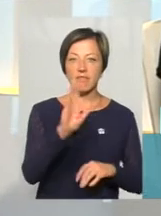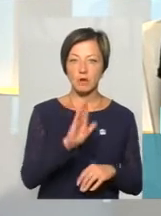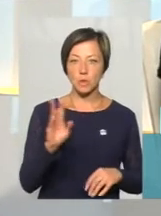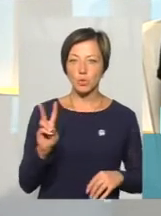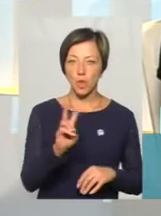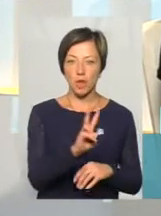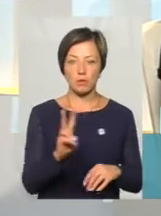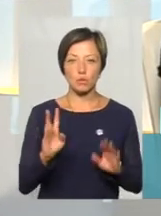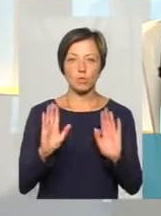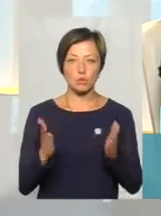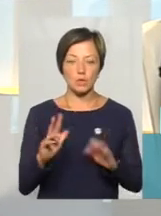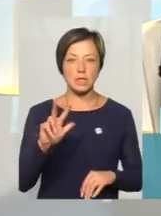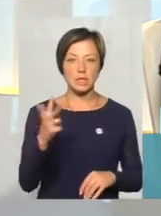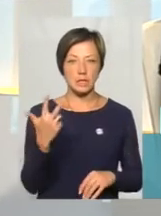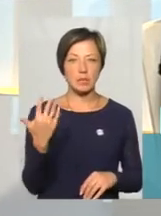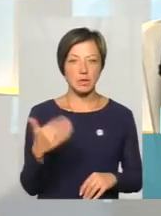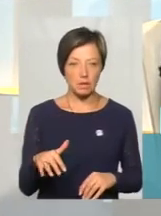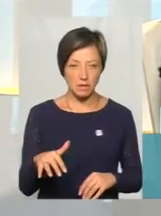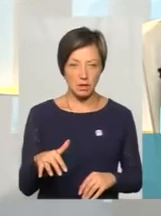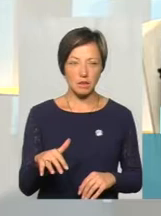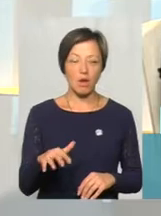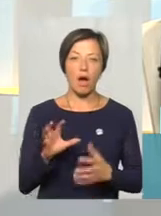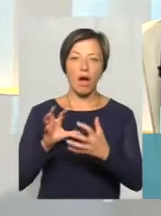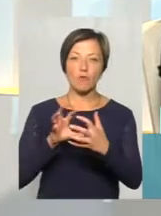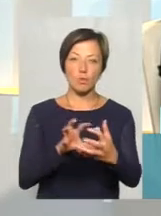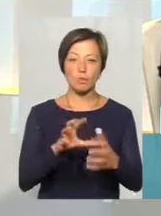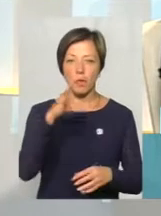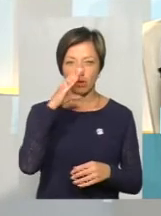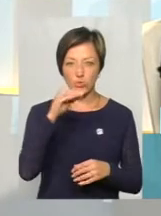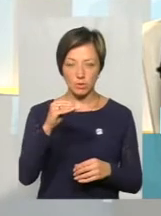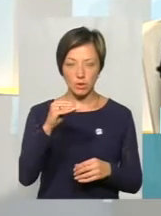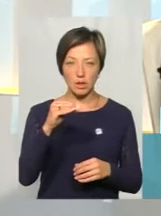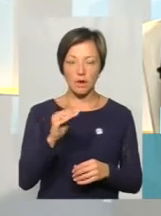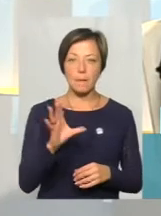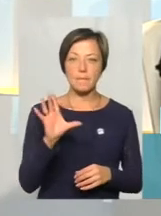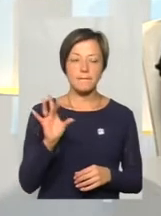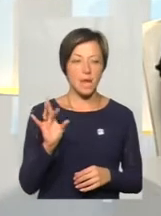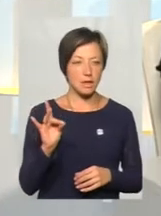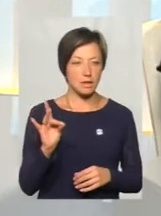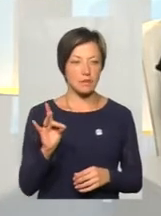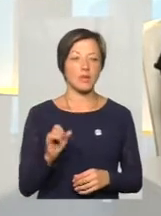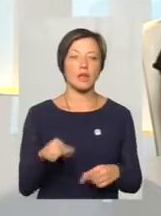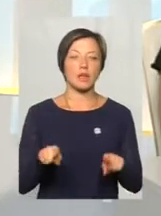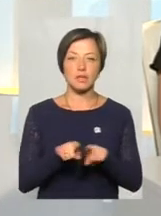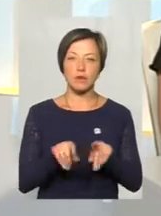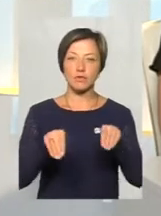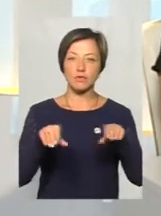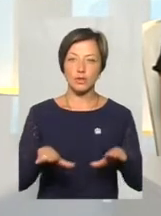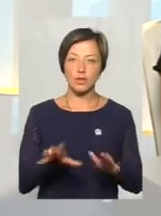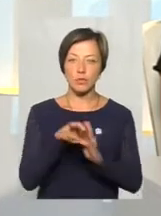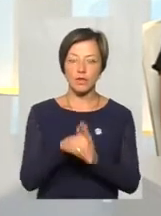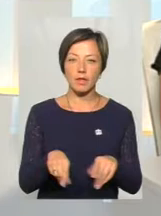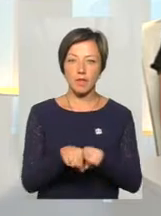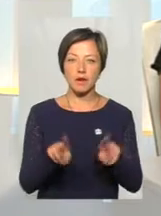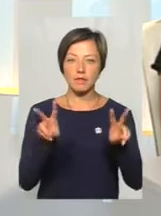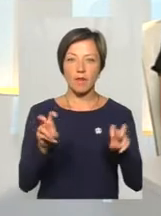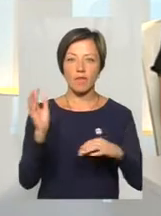тролейбусі коштуватиме 3,50, у автобусах та маршрутках 5 гривень. Також вирішили запровадити так